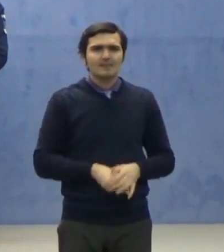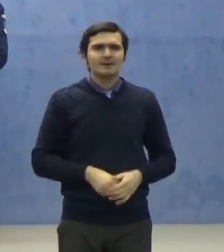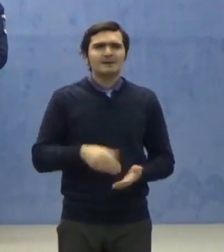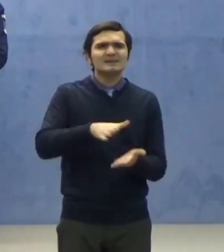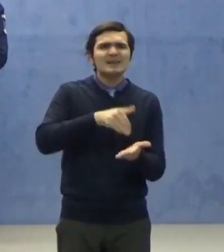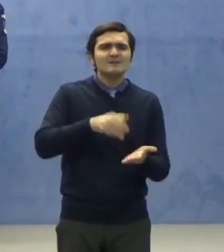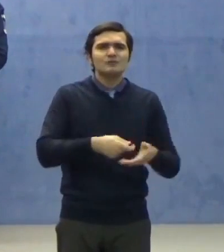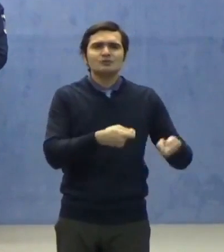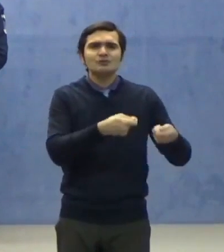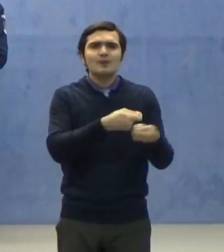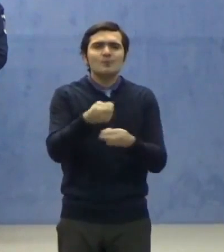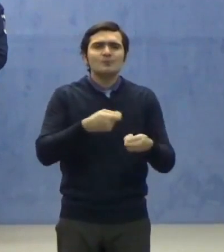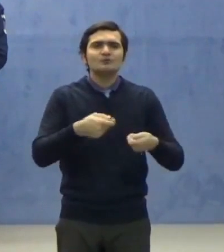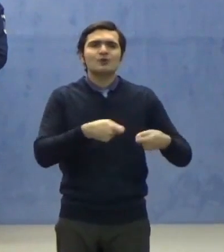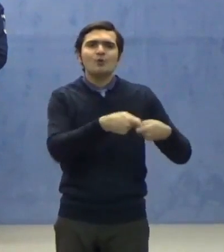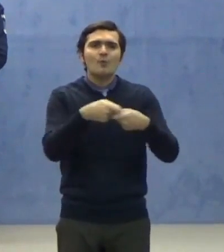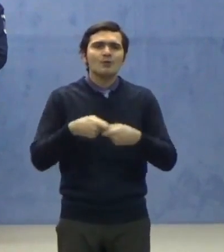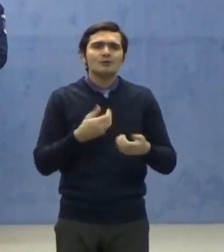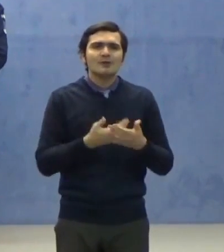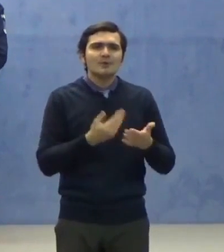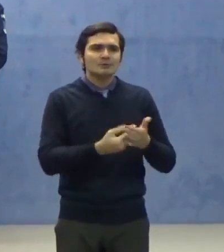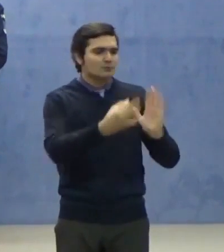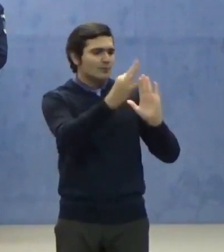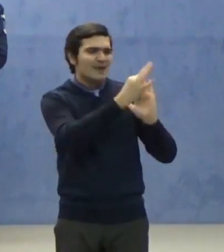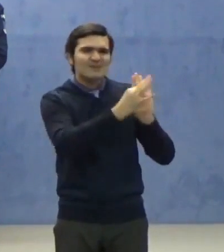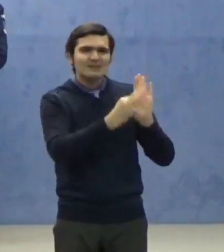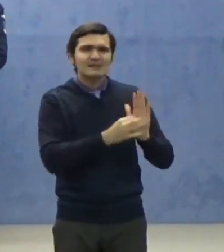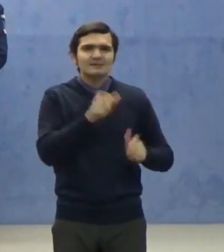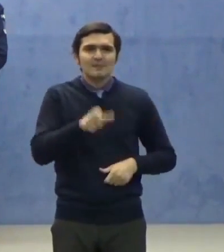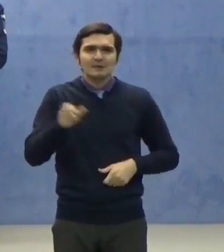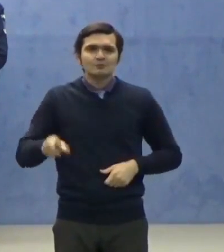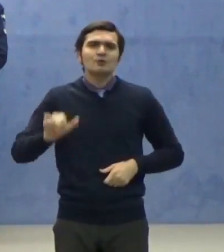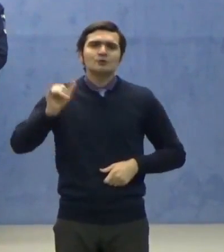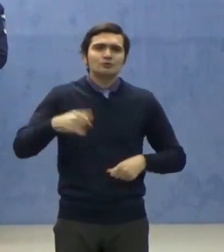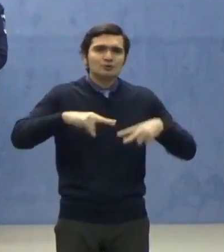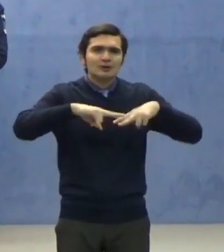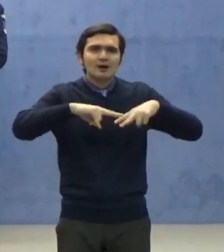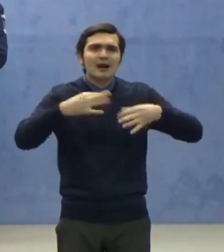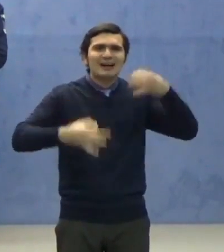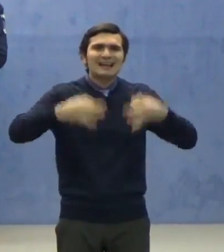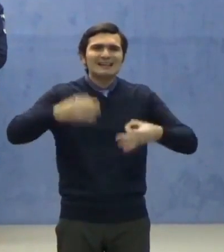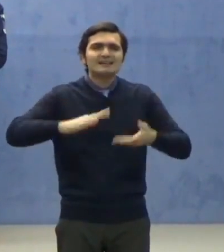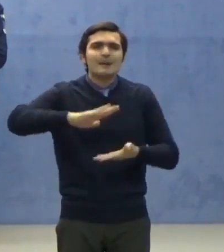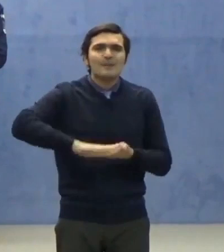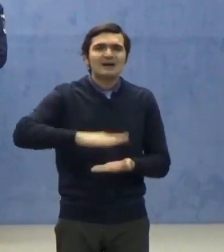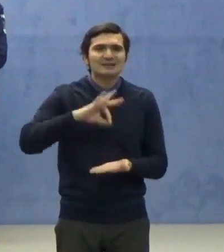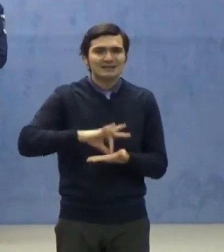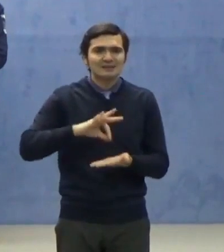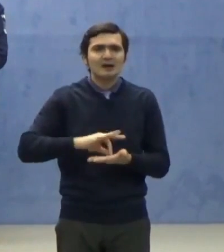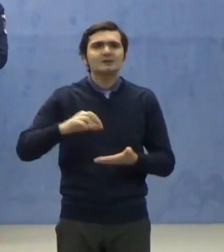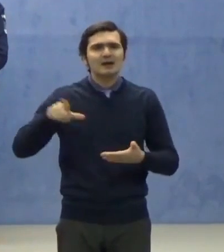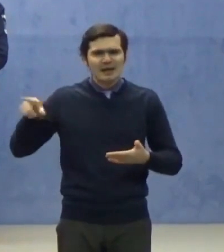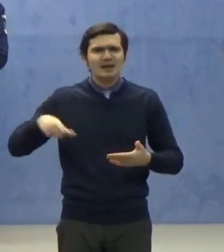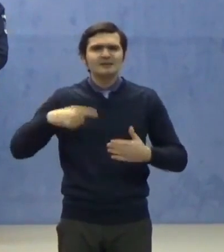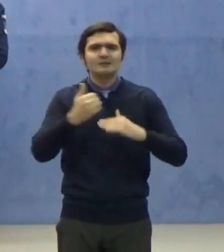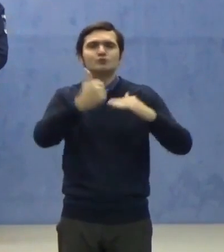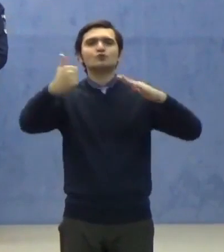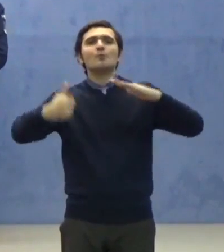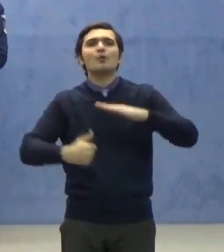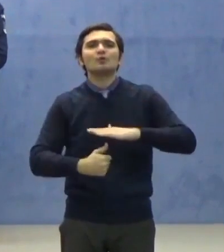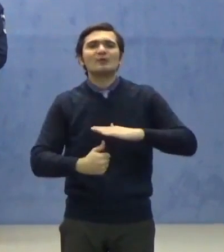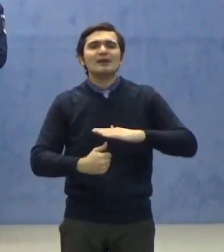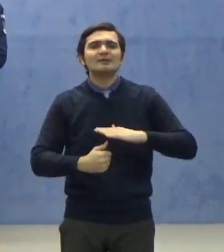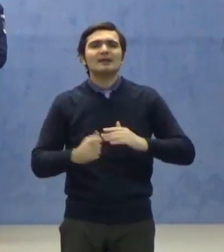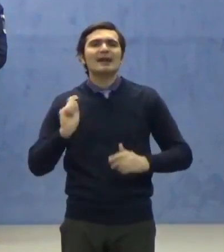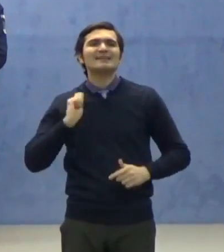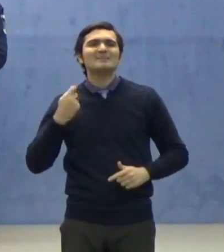comunitare de evidență a persoanelor și analiza bazelor de date sunt subordonate operațional inspectoratelor județene